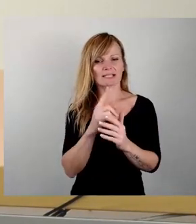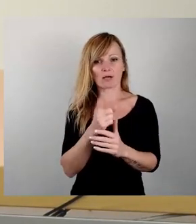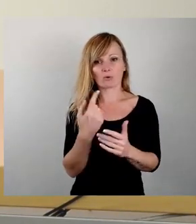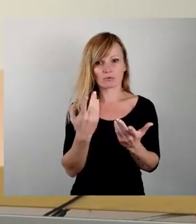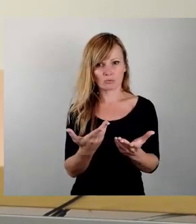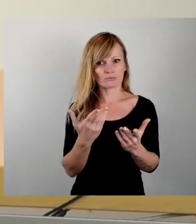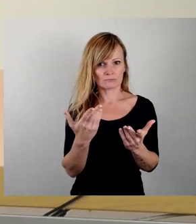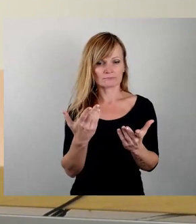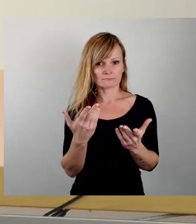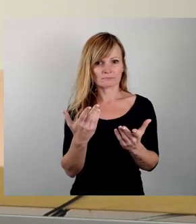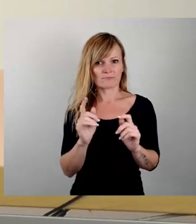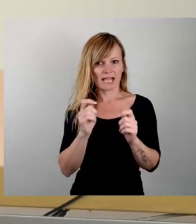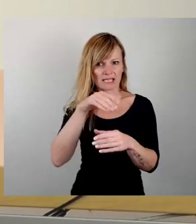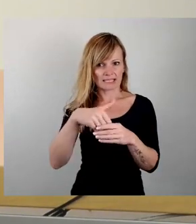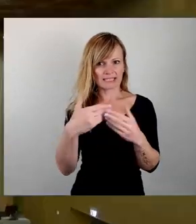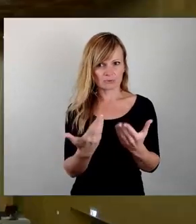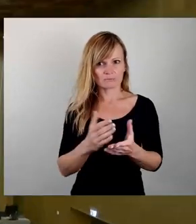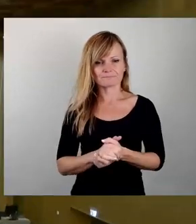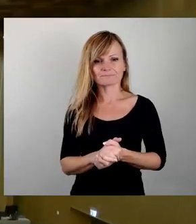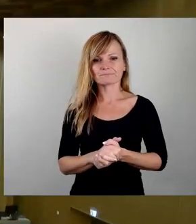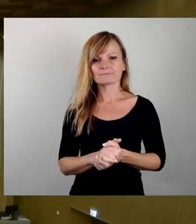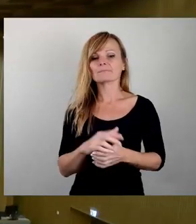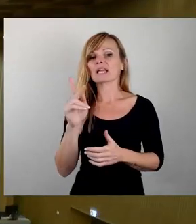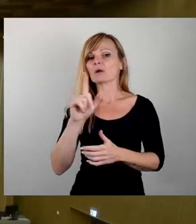Antrags. Klaus Lippmann, bitte.